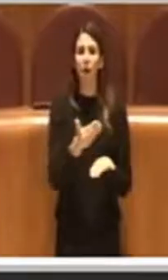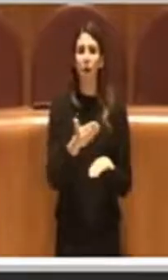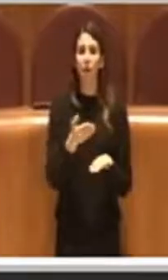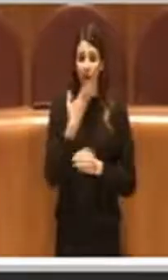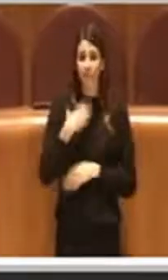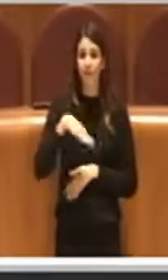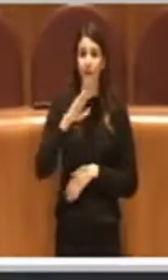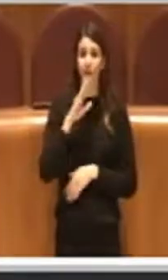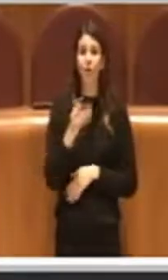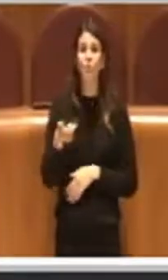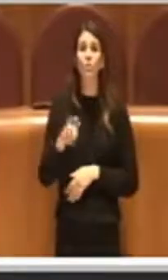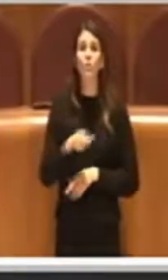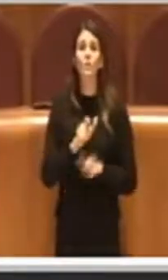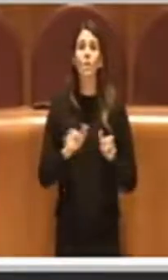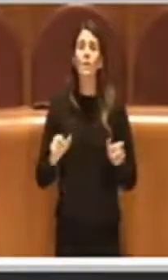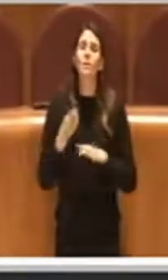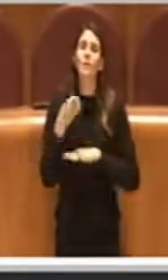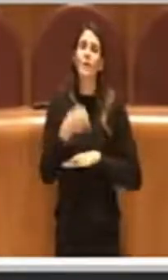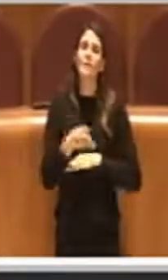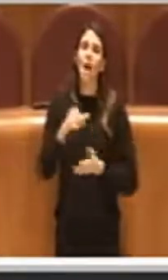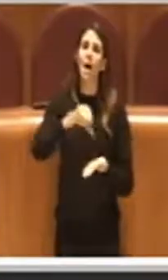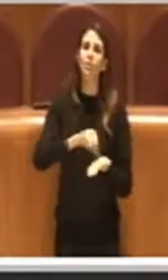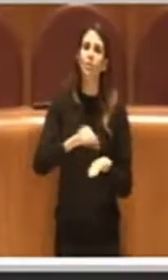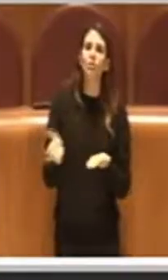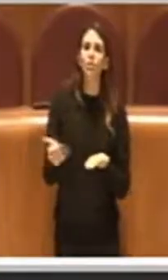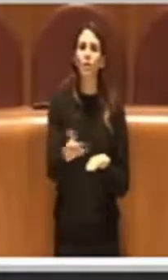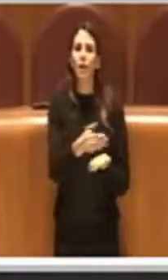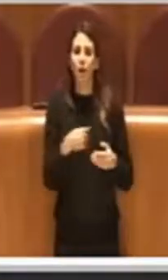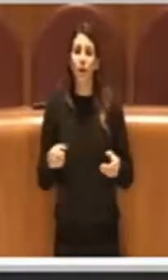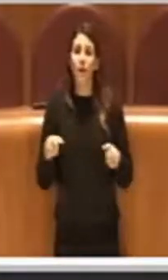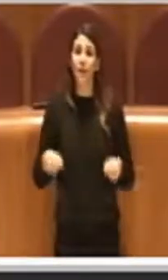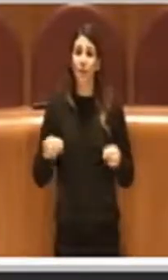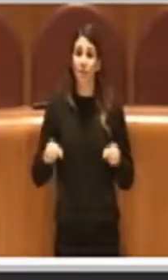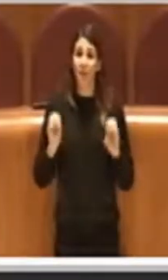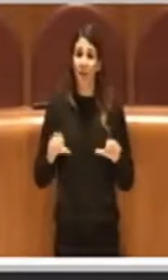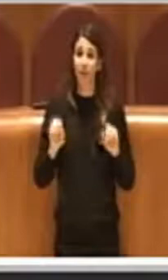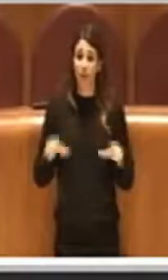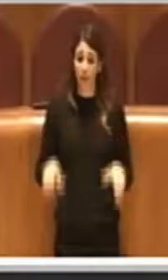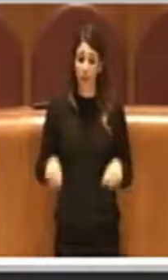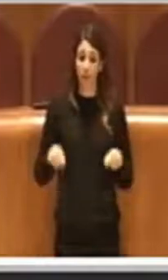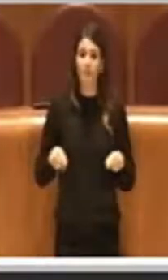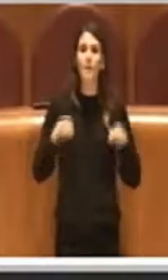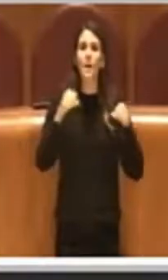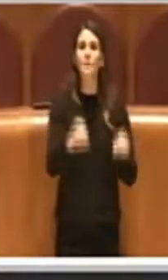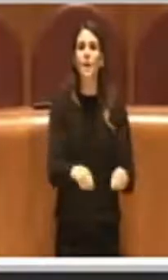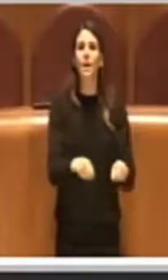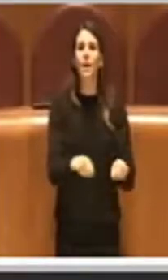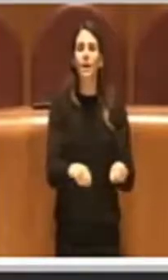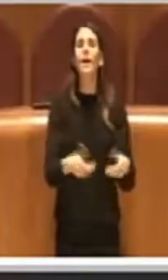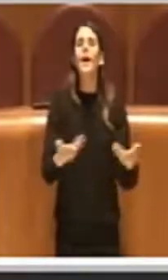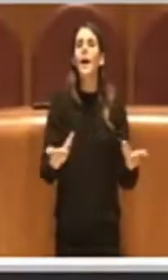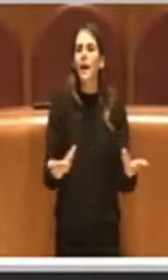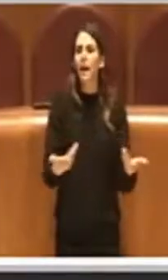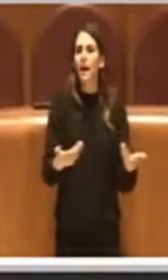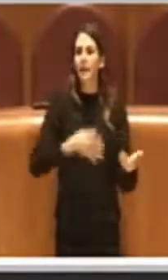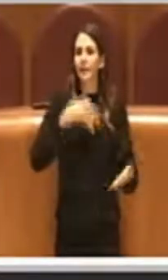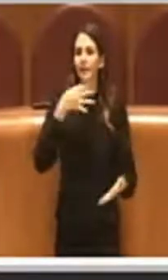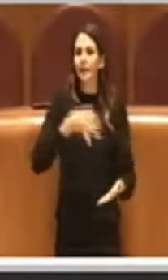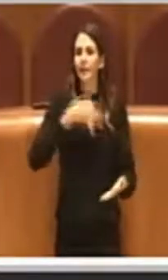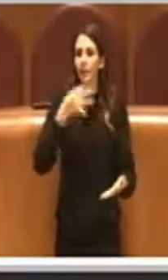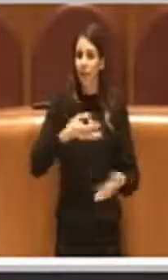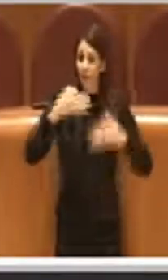vanno proprio dentro il centro di raccolta a portare i rifiuti e li portano in maniera